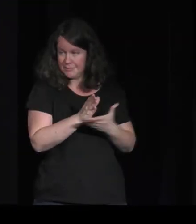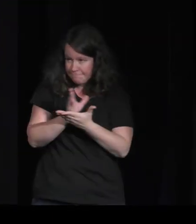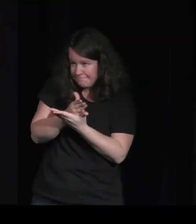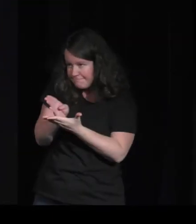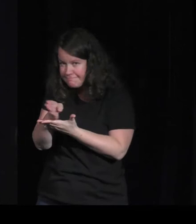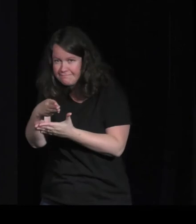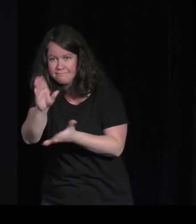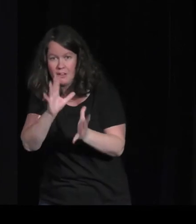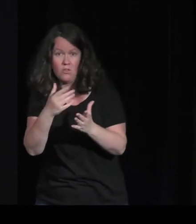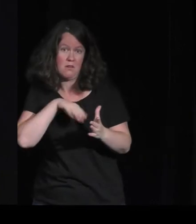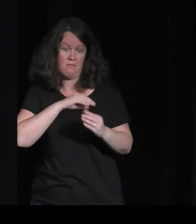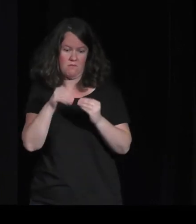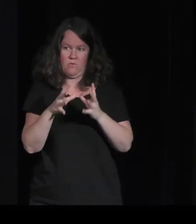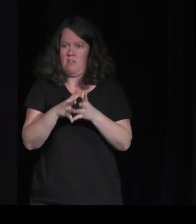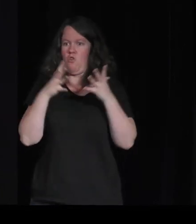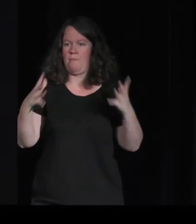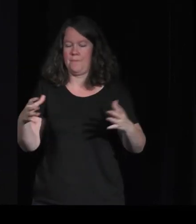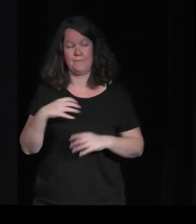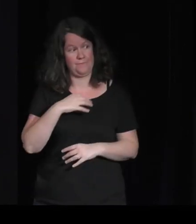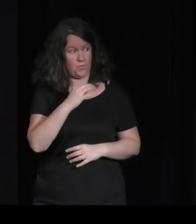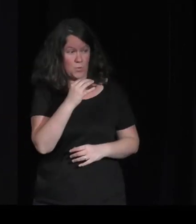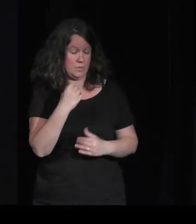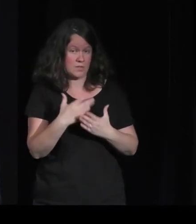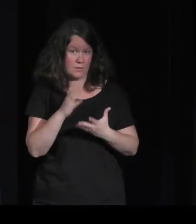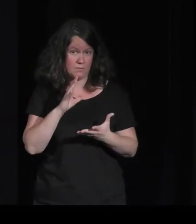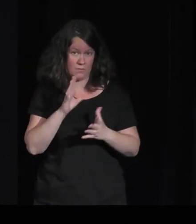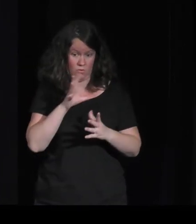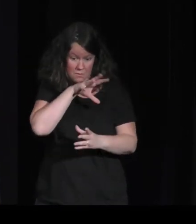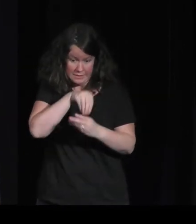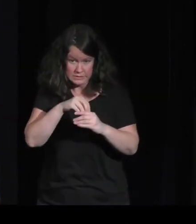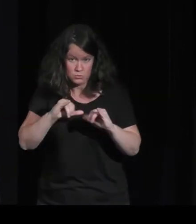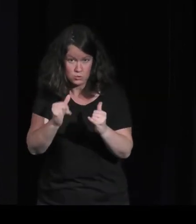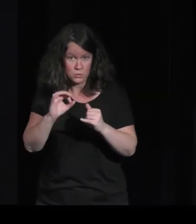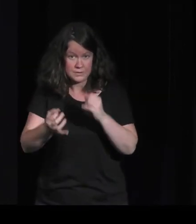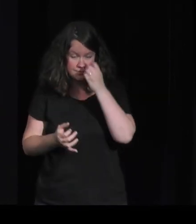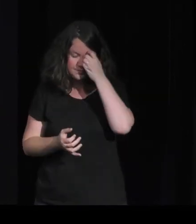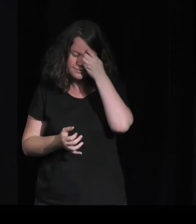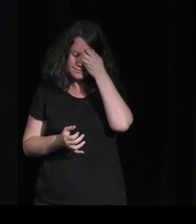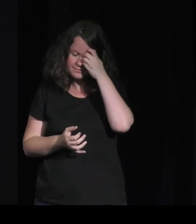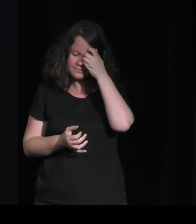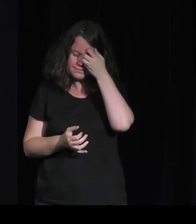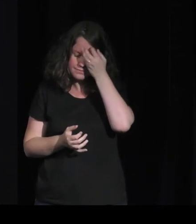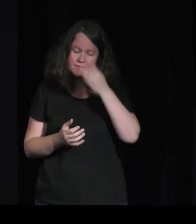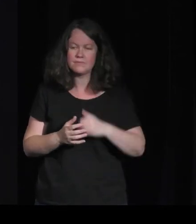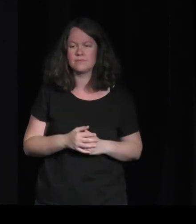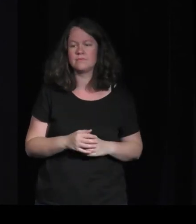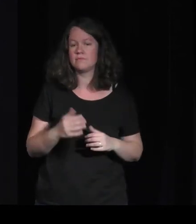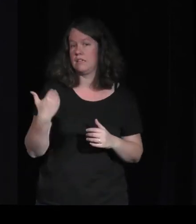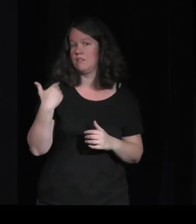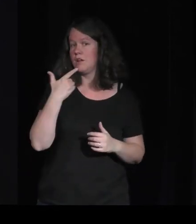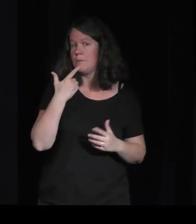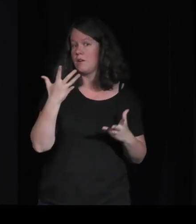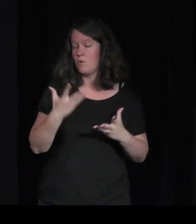C'est une des formes d'expérience du jeu. Après, ce qui est intéressant, c'est de voir ce qui était un peu évoqué là,'est-à-dire